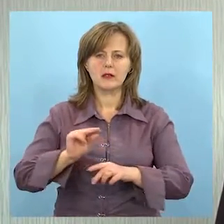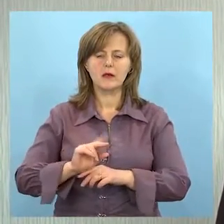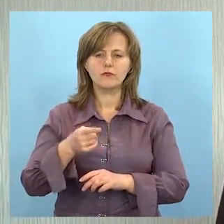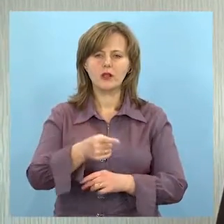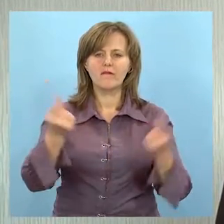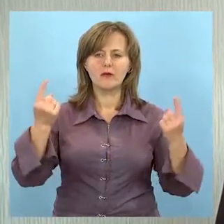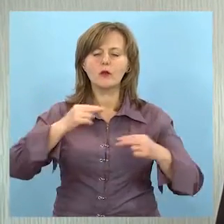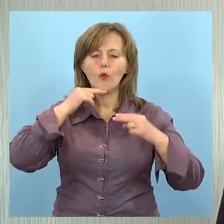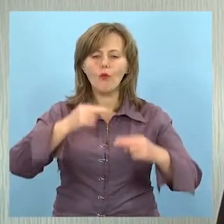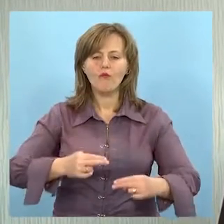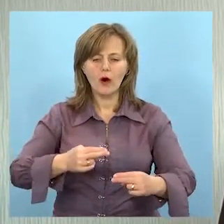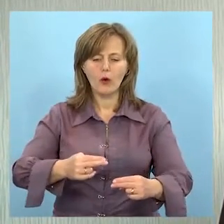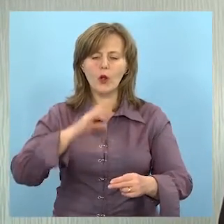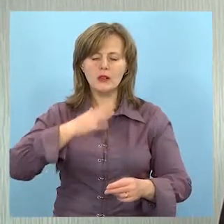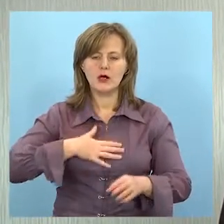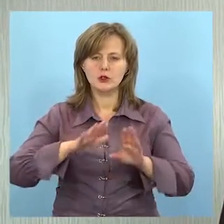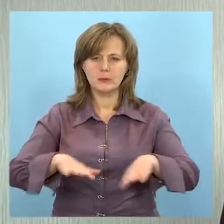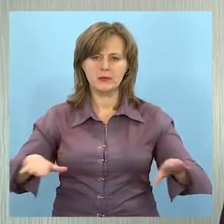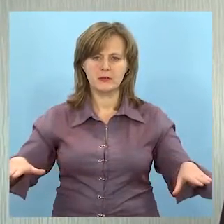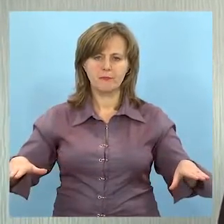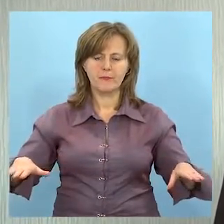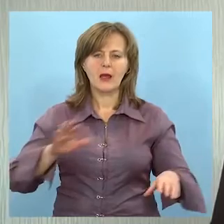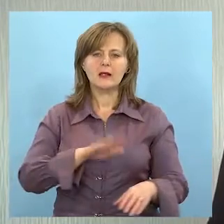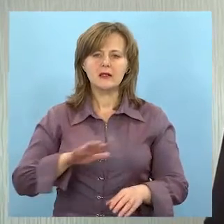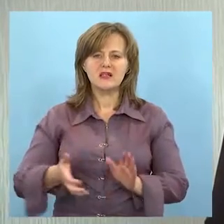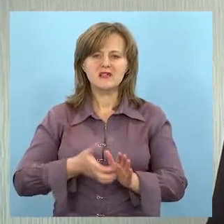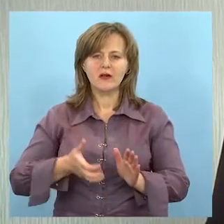тренерам, тому що вони дуже велику увагу приділяють нашим діткам.